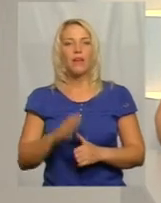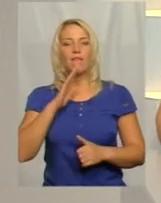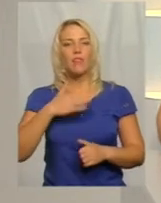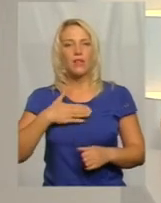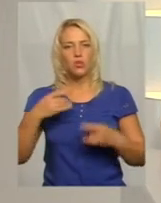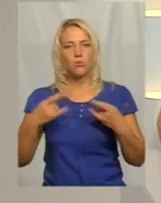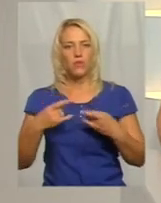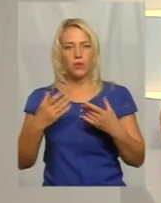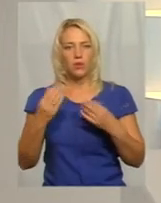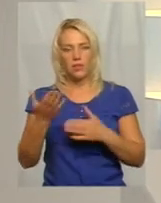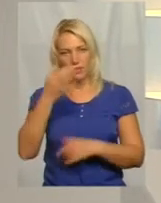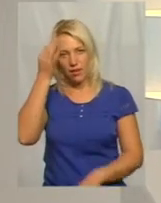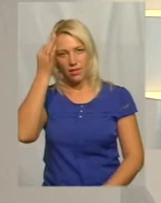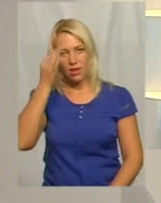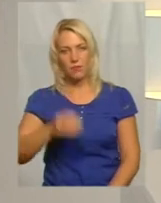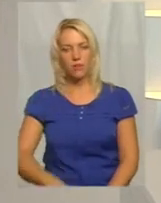ефірі днями. Нагадаємо.